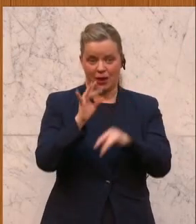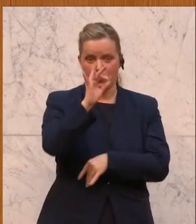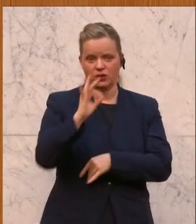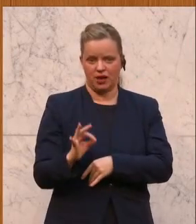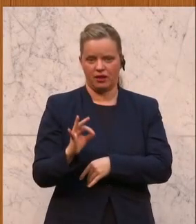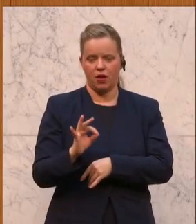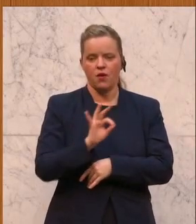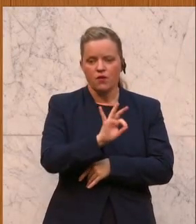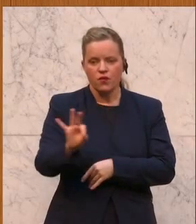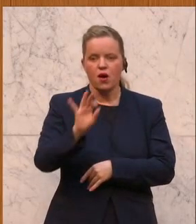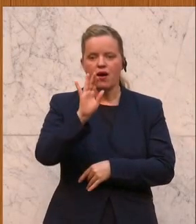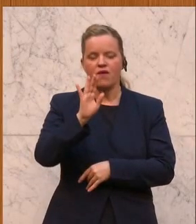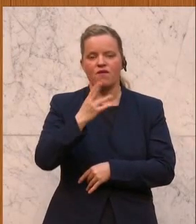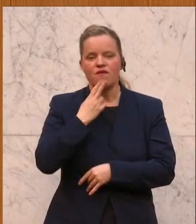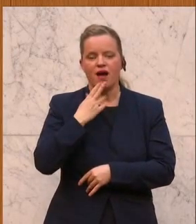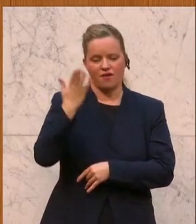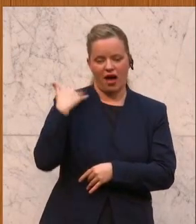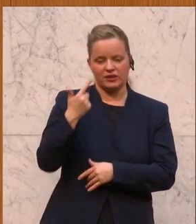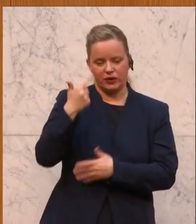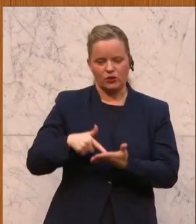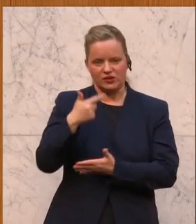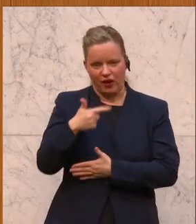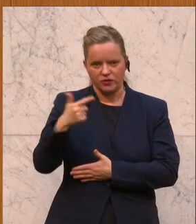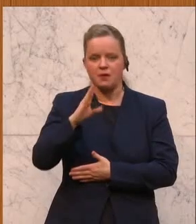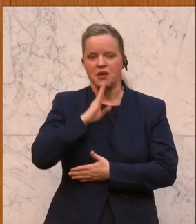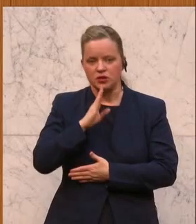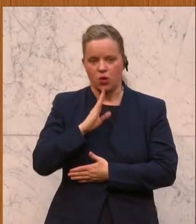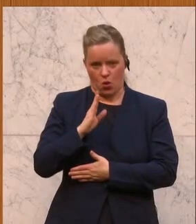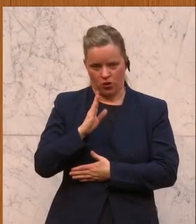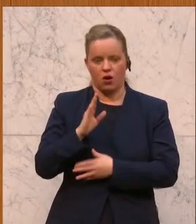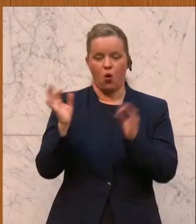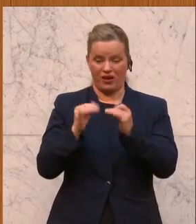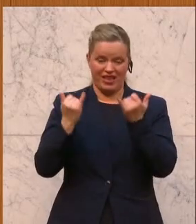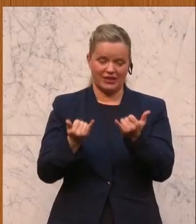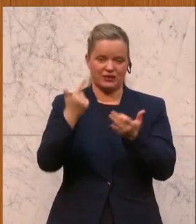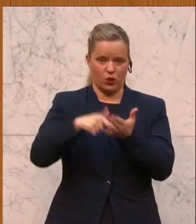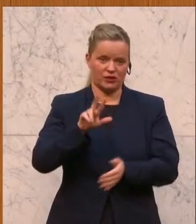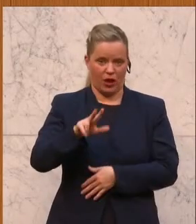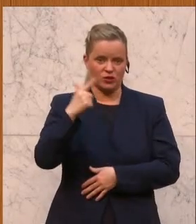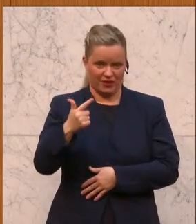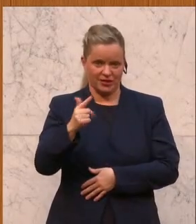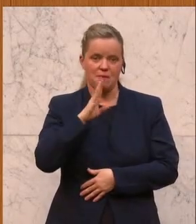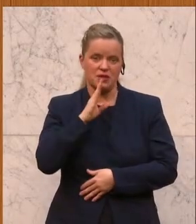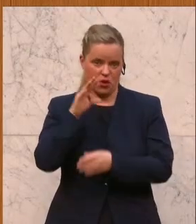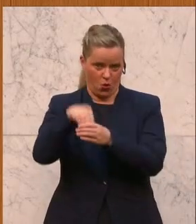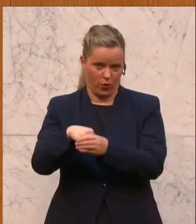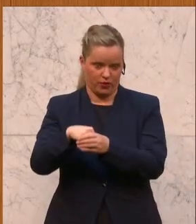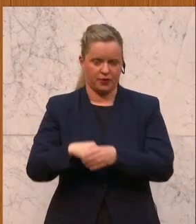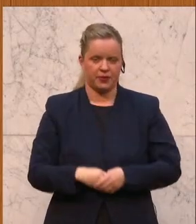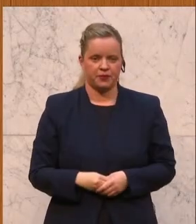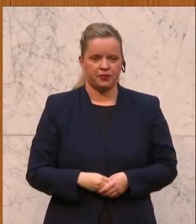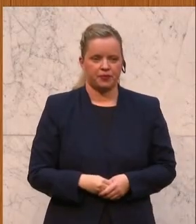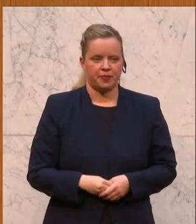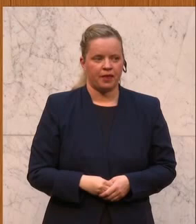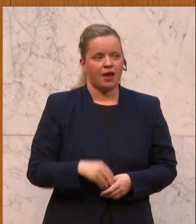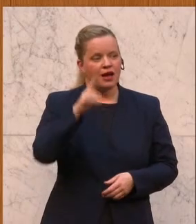die 22 in Pension gegangen sind oder auch 23 jetzt gehen. Ja, und dann, um es auch noch einmal abzuschließen und der lieben